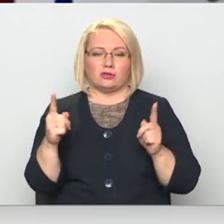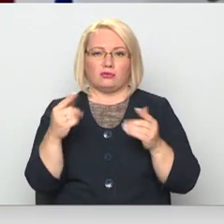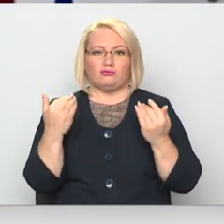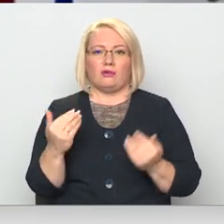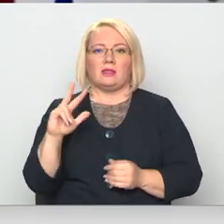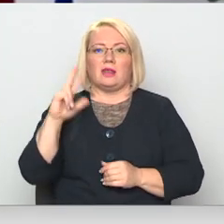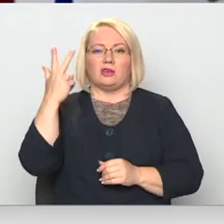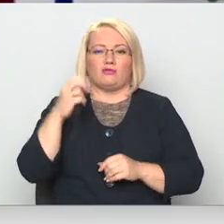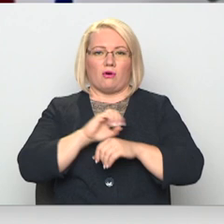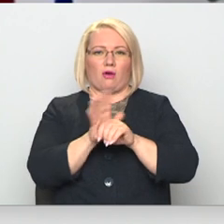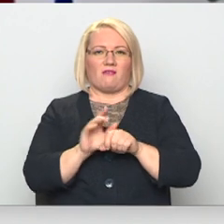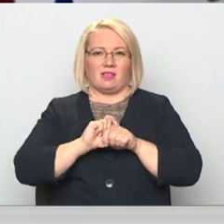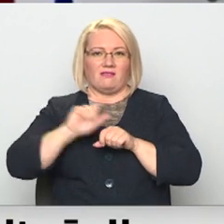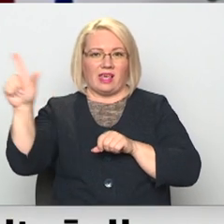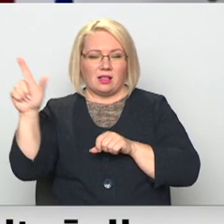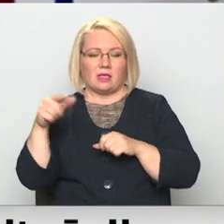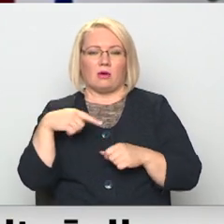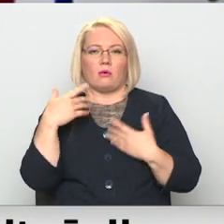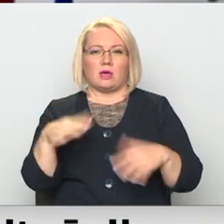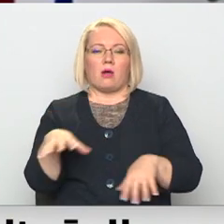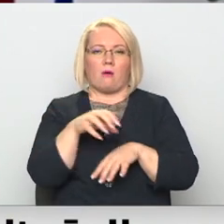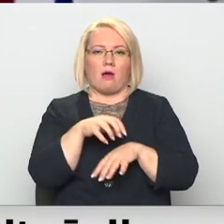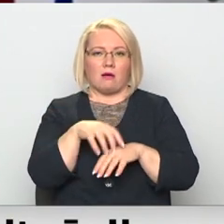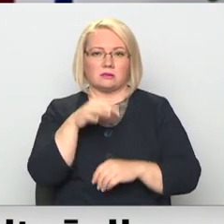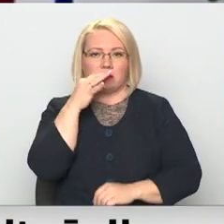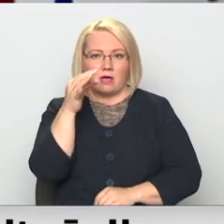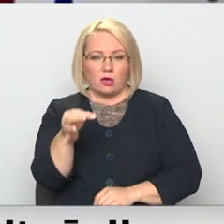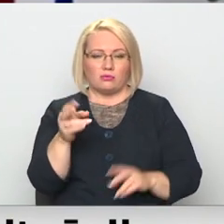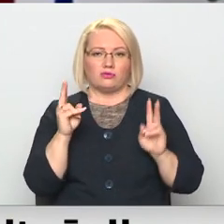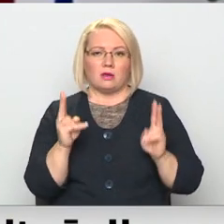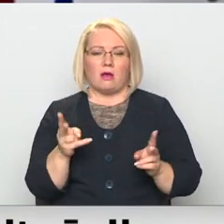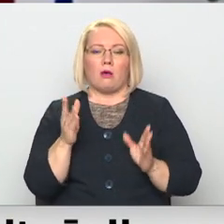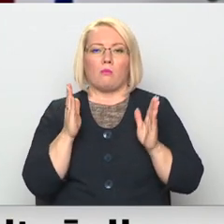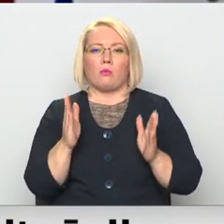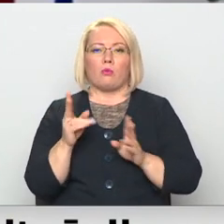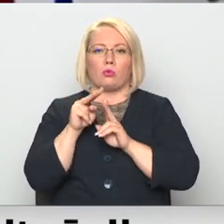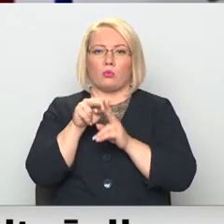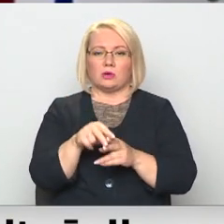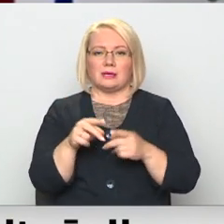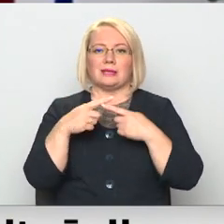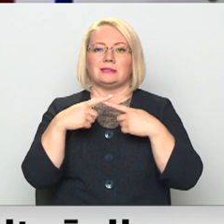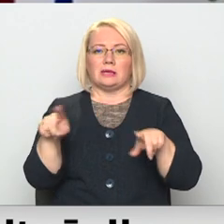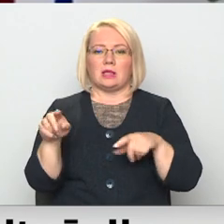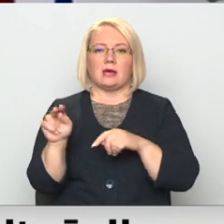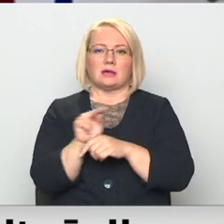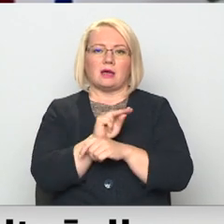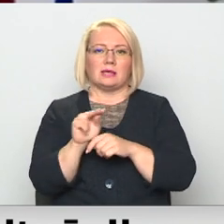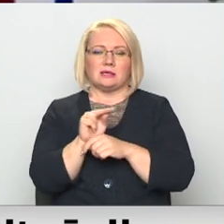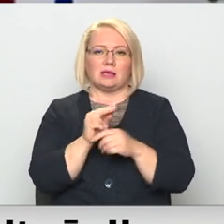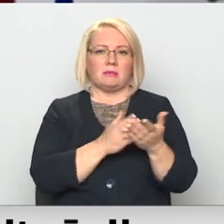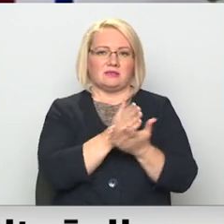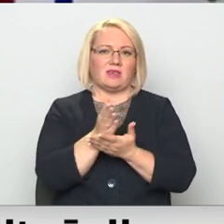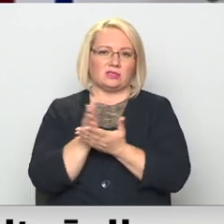ir tā, ko mediķi jau daudzkārt ir norādījuši, ka gultu noslodzi citos ārstniecības virzienos,